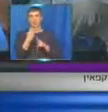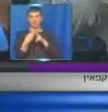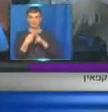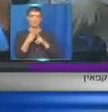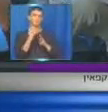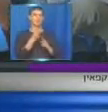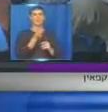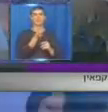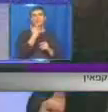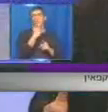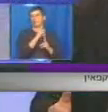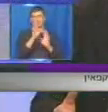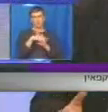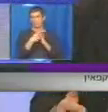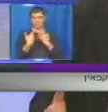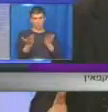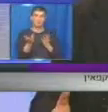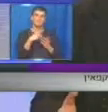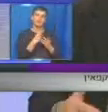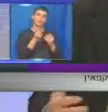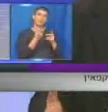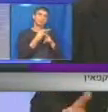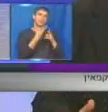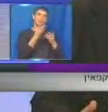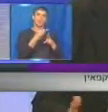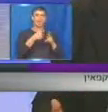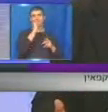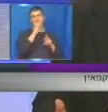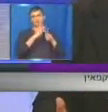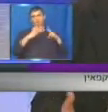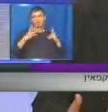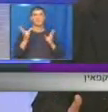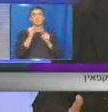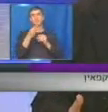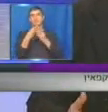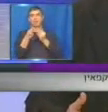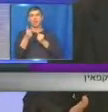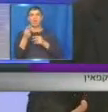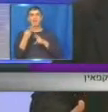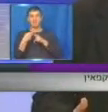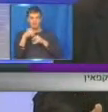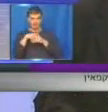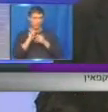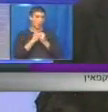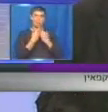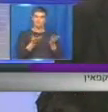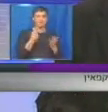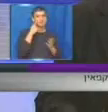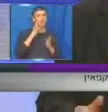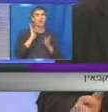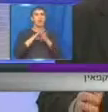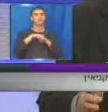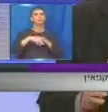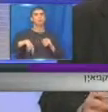לצבו, לעומת תכשרים שונים של קפה, כקפה עם קופאין ובלי קופאין, ונבדוק את זה מה קורה לאורך זמן.